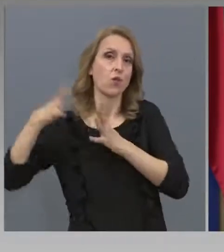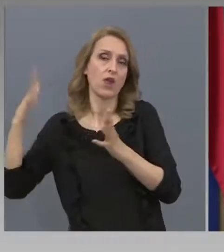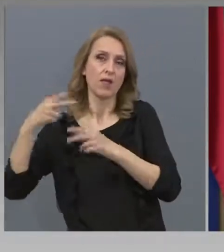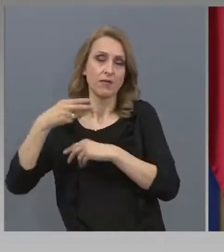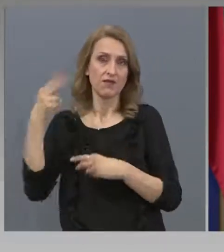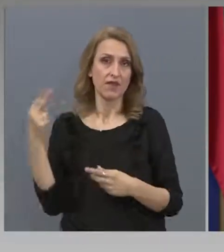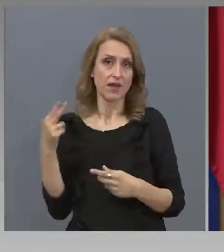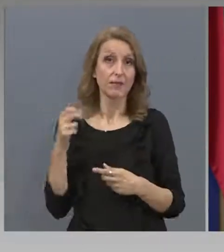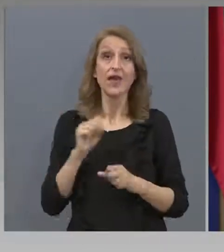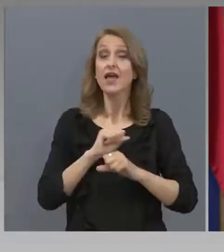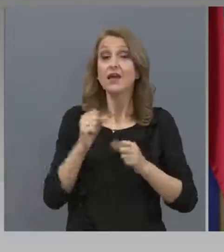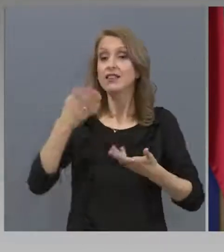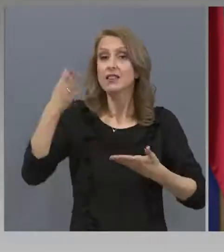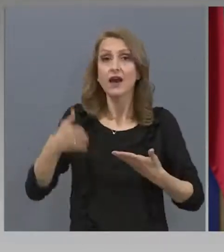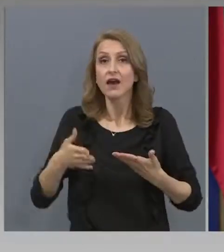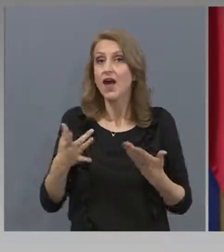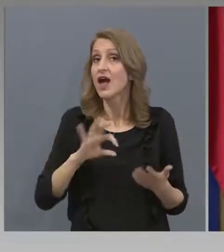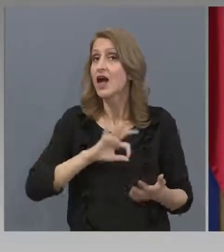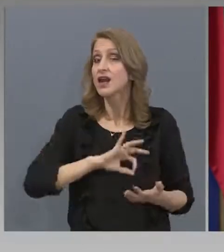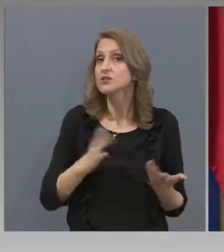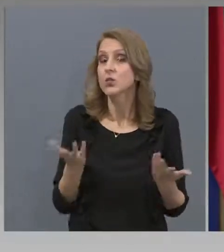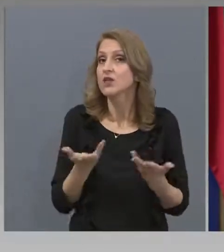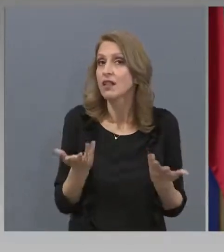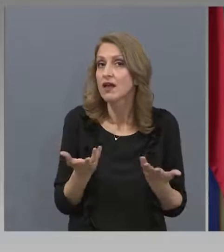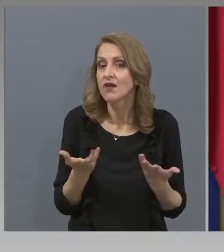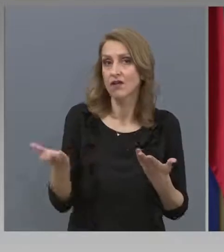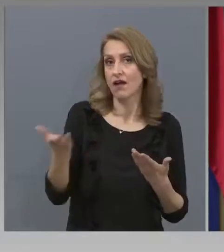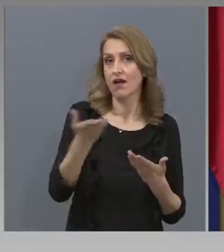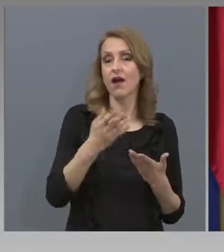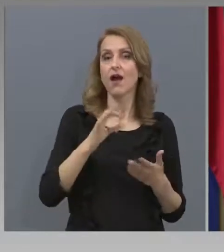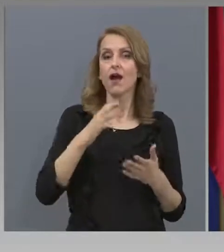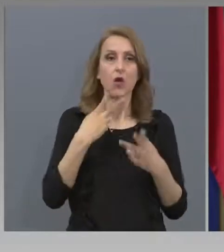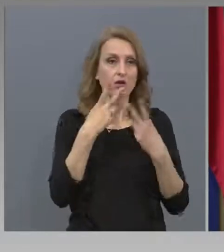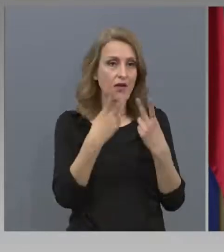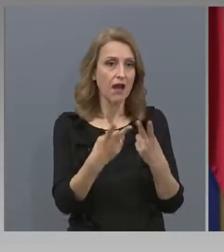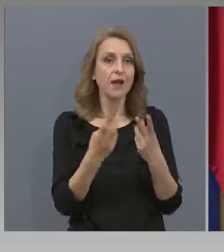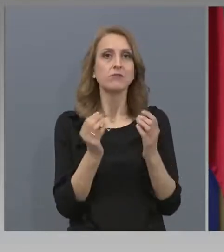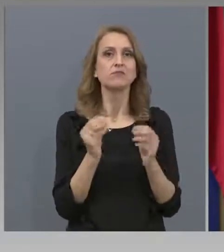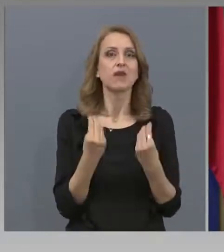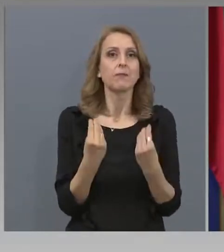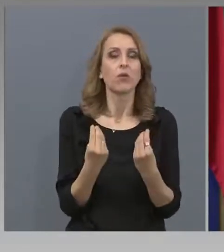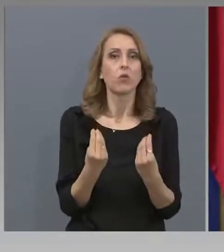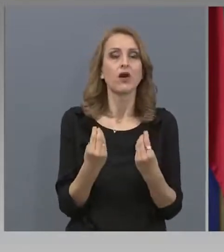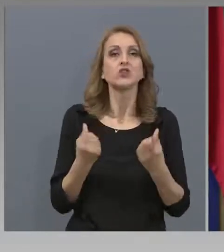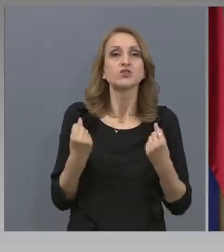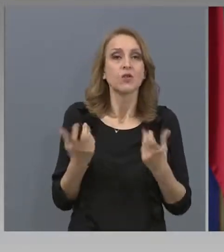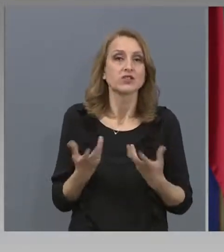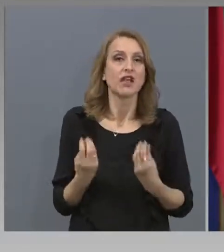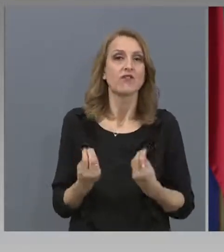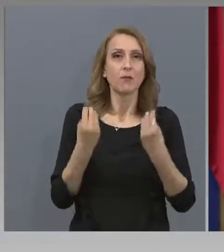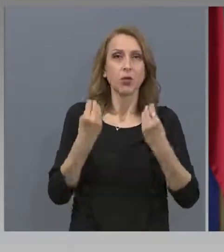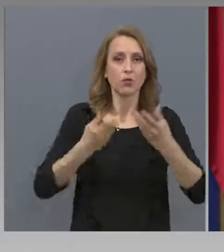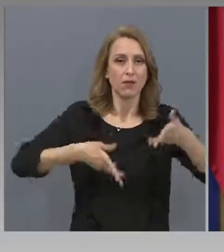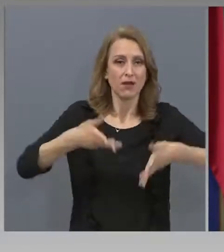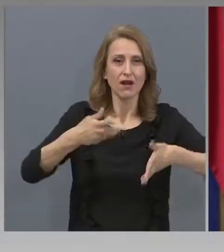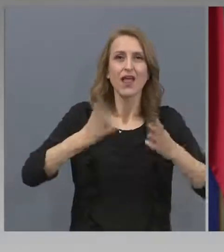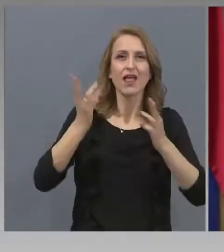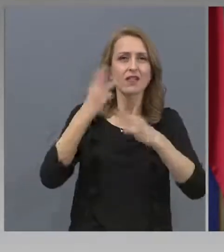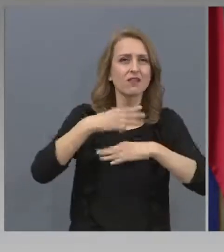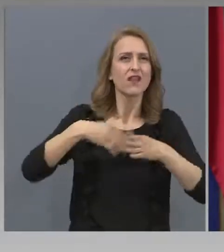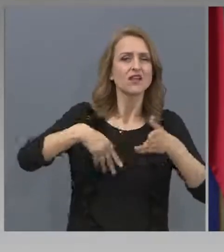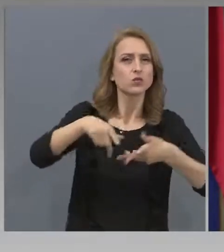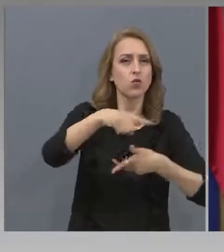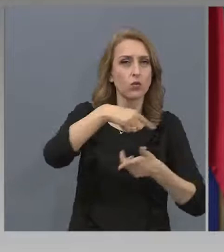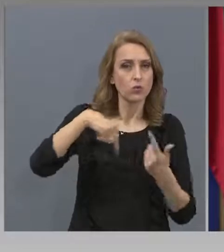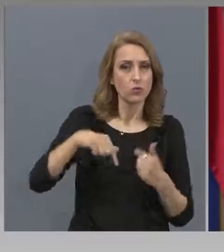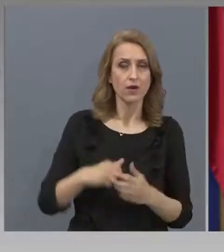И като резултат от това, накрая хората получават нещо, което носи стойност и прави живота им по-добър. Позволявам се само да го допълня, не